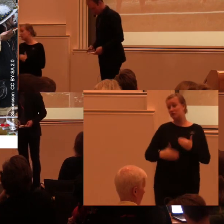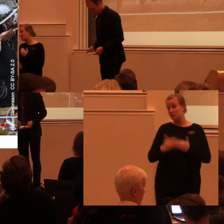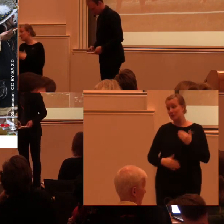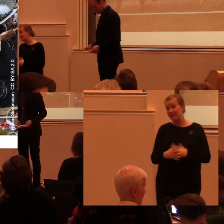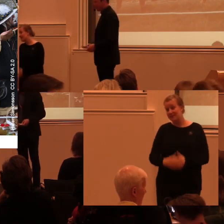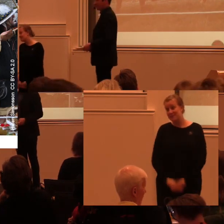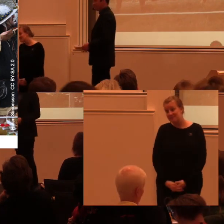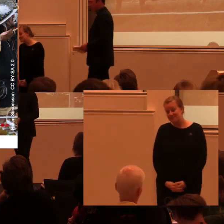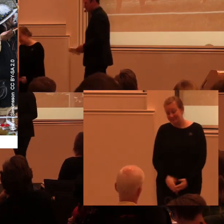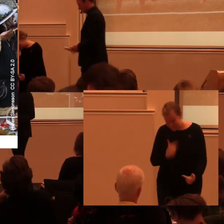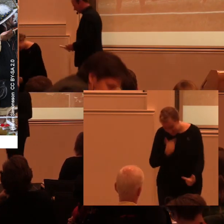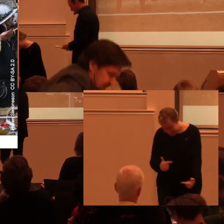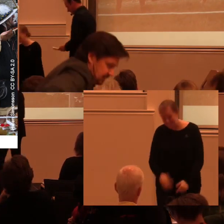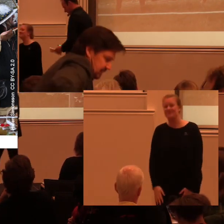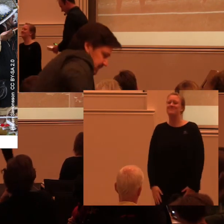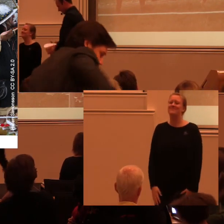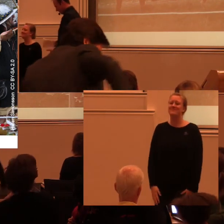det. Tack så mycket.